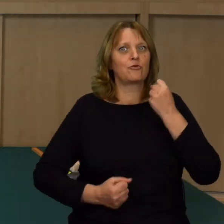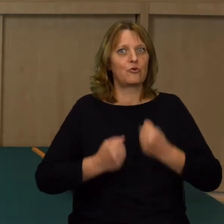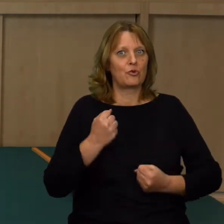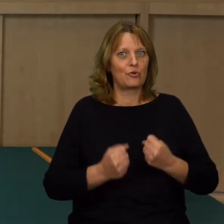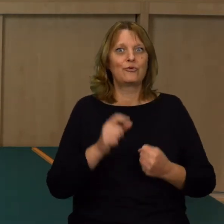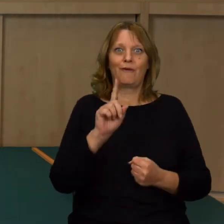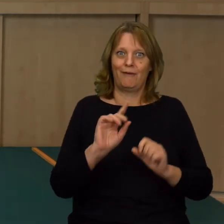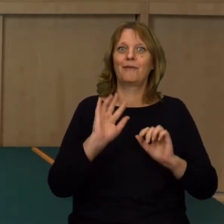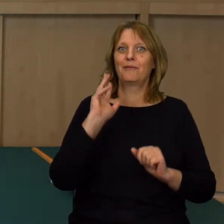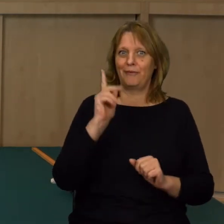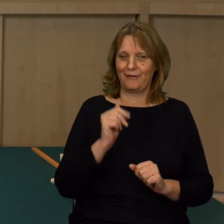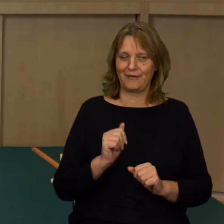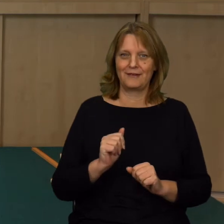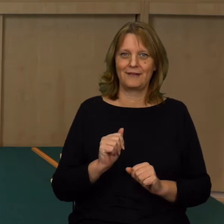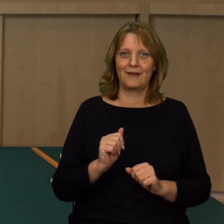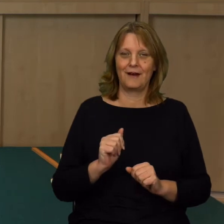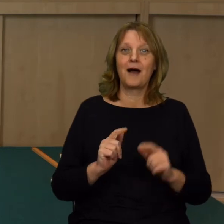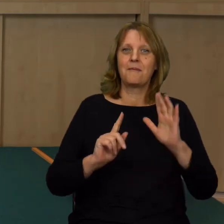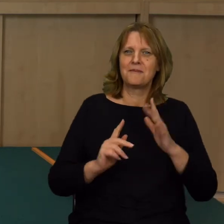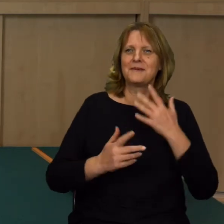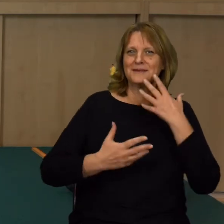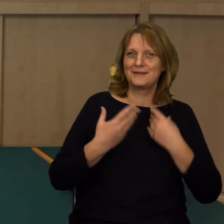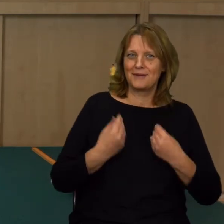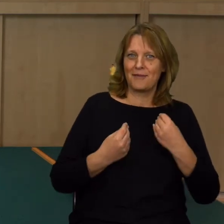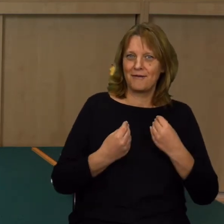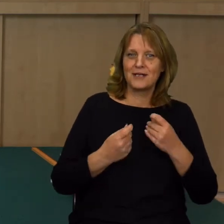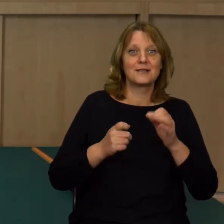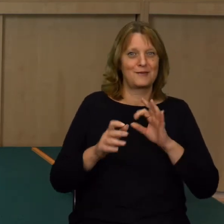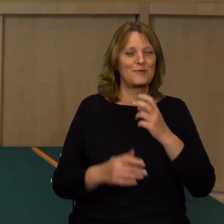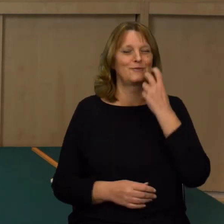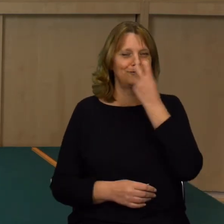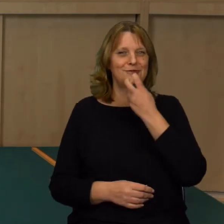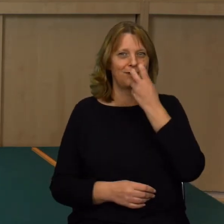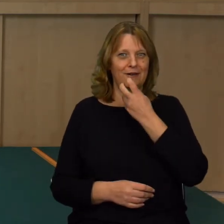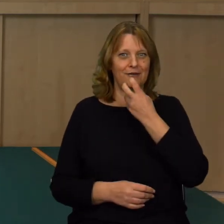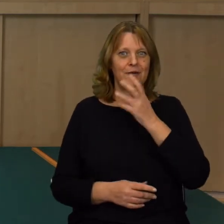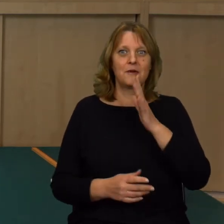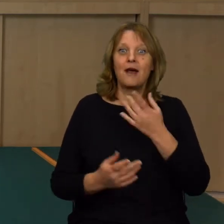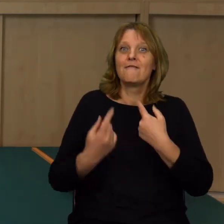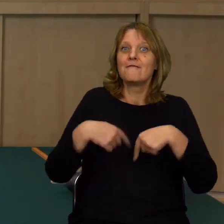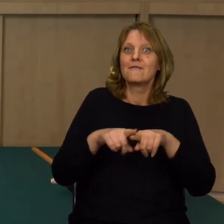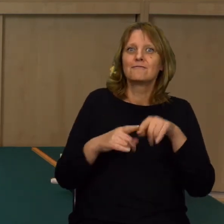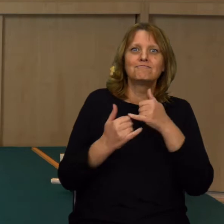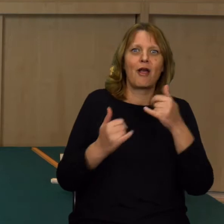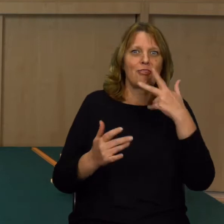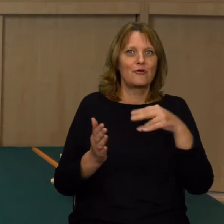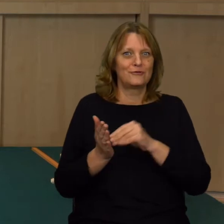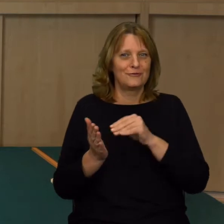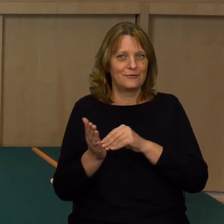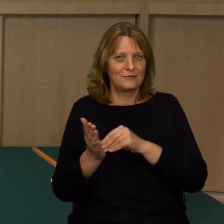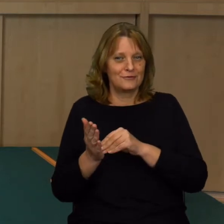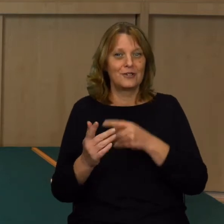jakże piękna. Pobawimy się nią w sposób bardzo ciekawy. Będziemy wykonywać eksperymenty